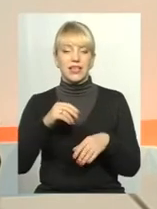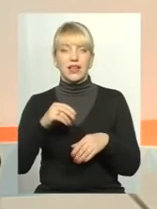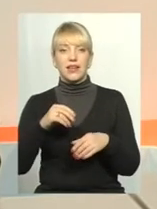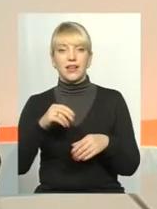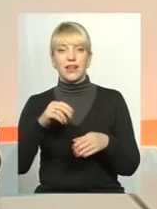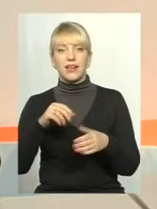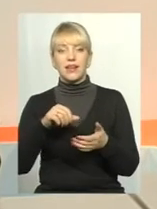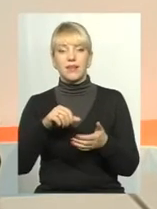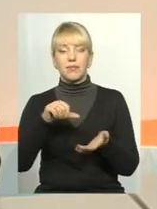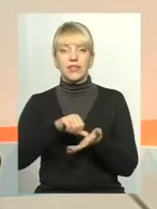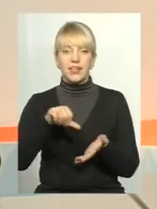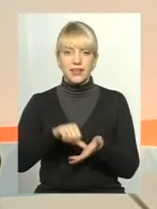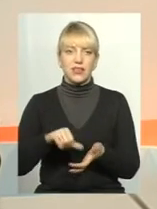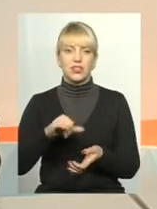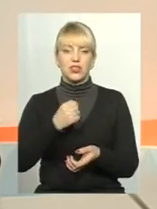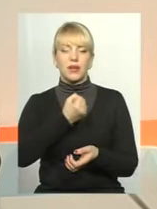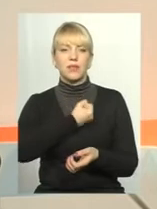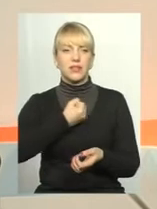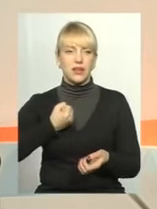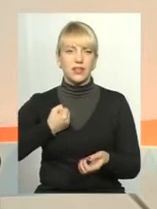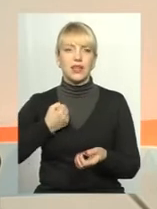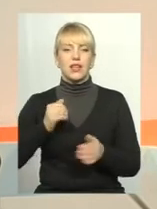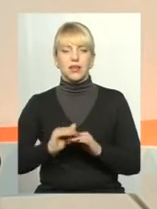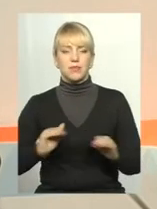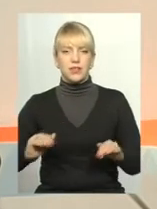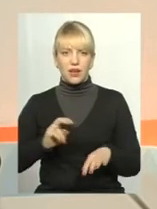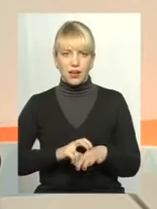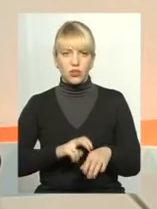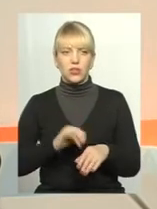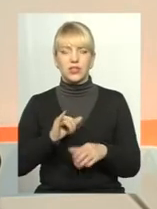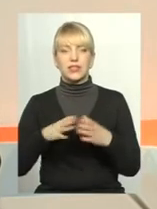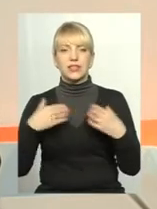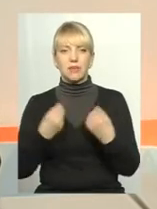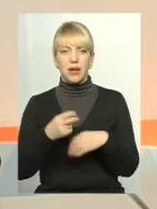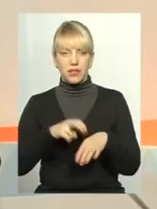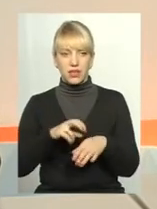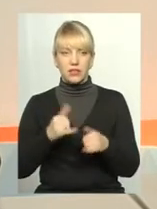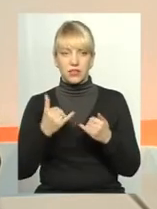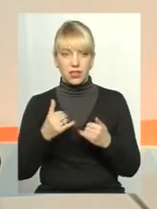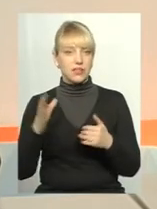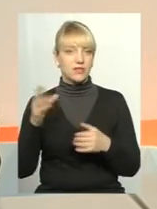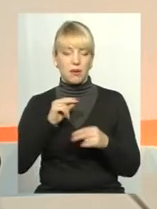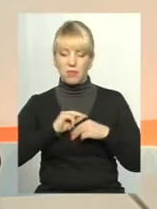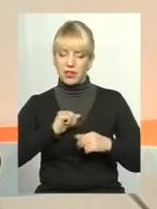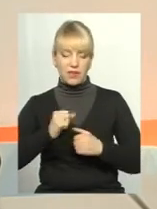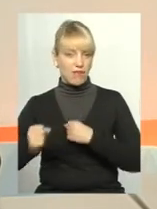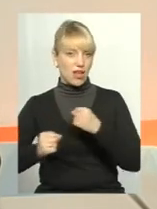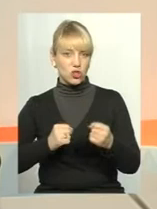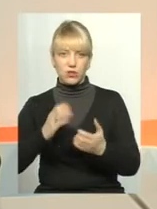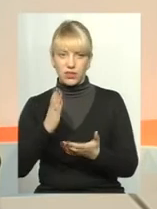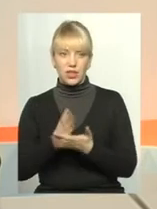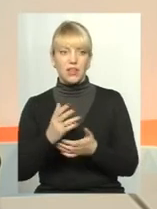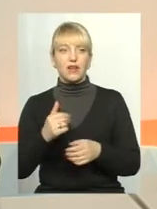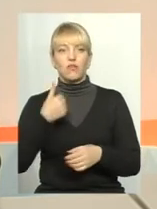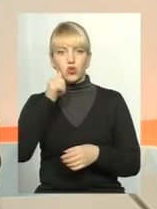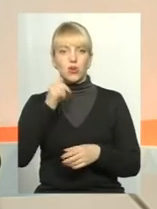терапевти, і педіатри, особливо великий дефіцит, і сімейні лікарі, на даний час працевлаштовані. Вчора ми надіслали гарантовані